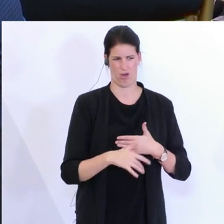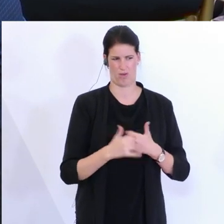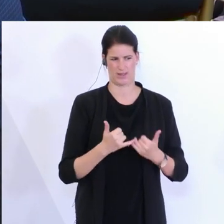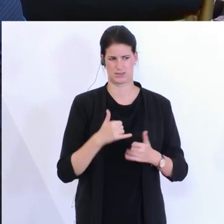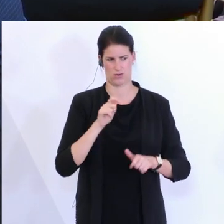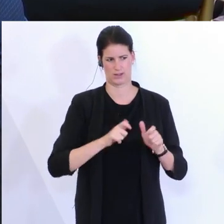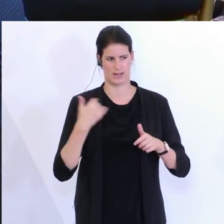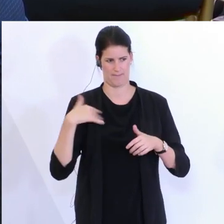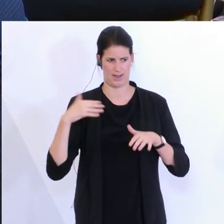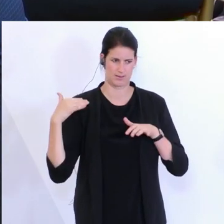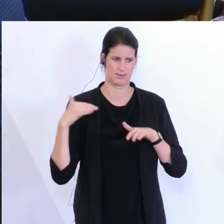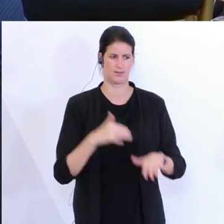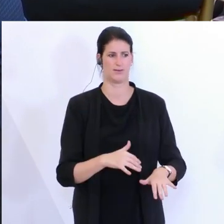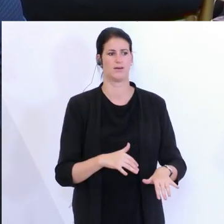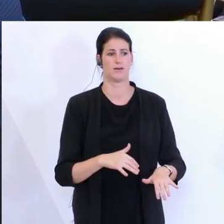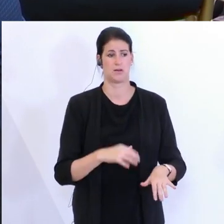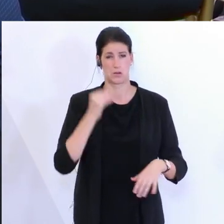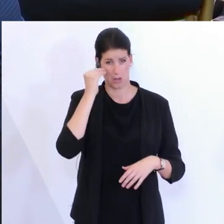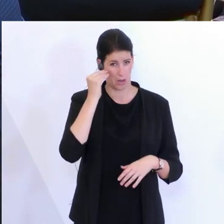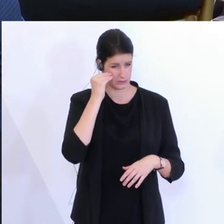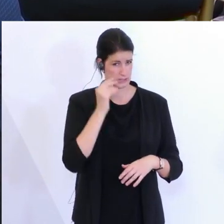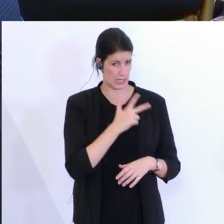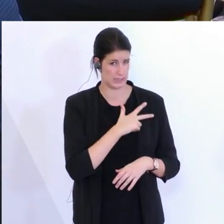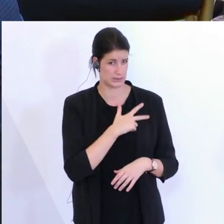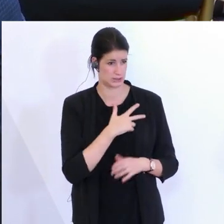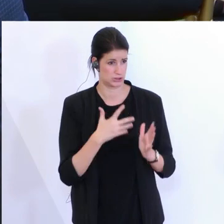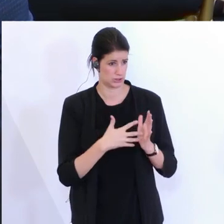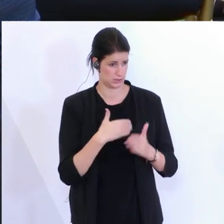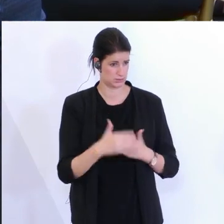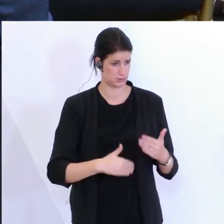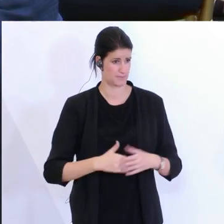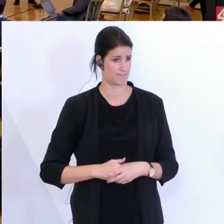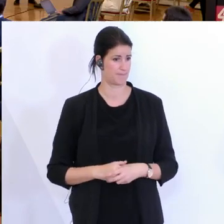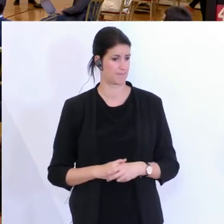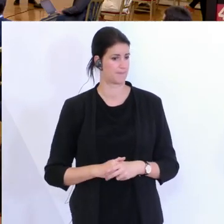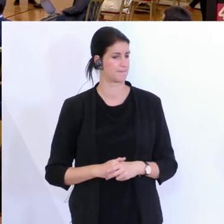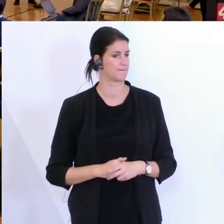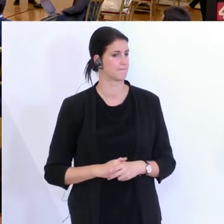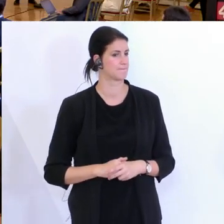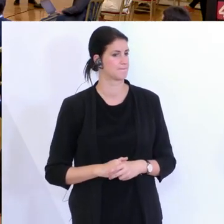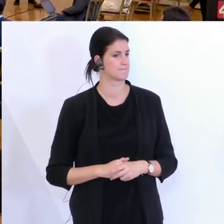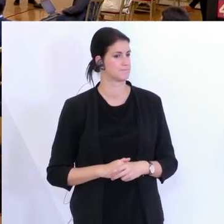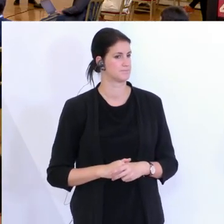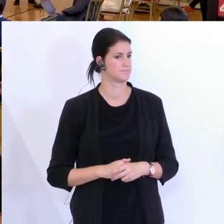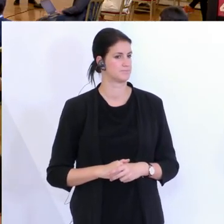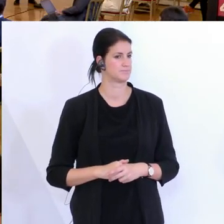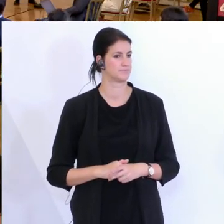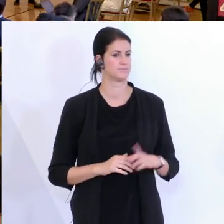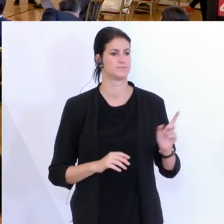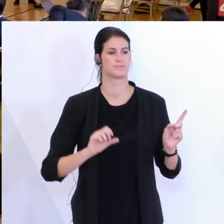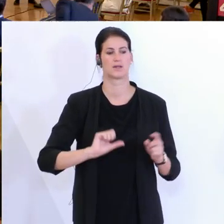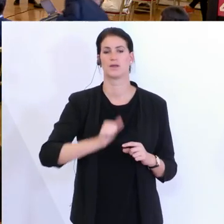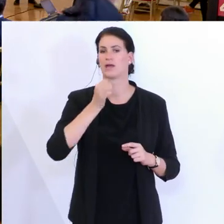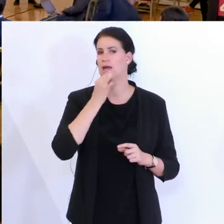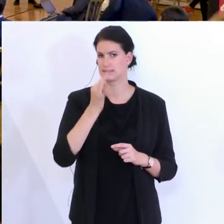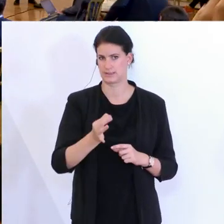durchführbar und ist das zielführend Ihrer Meinung nach? Also was die erste Frage betrifft, werden wir gemeinsam